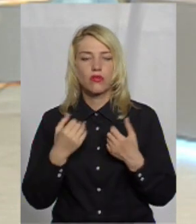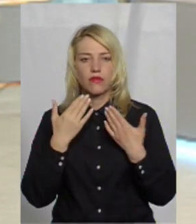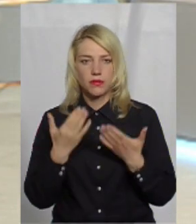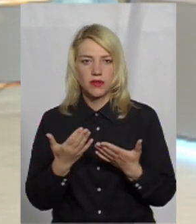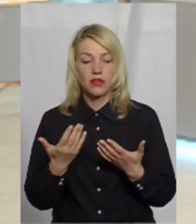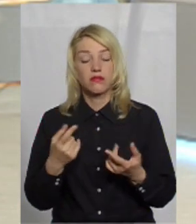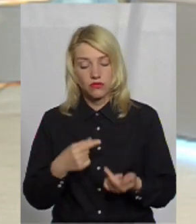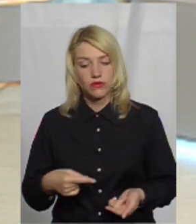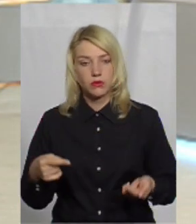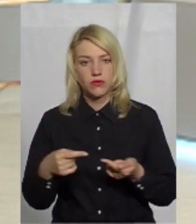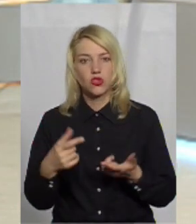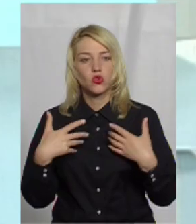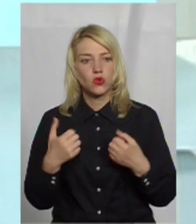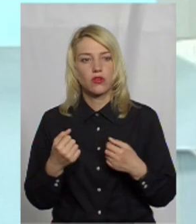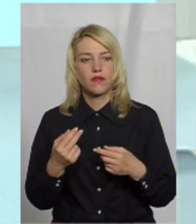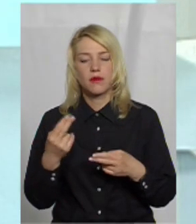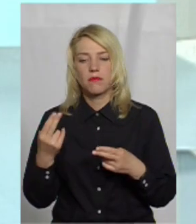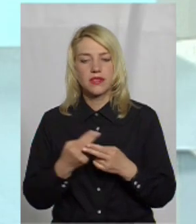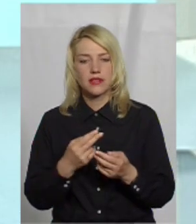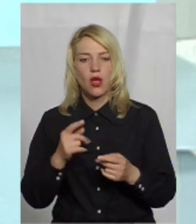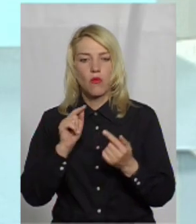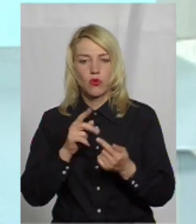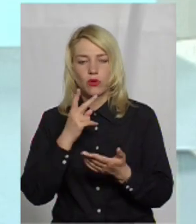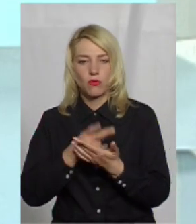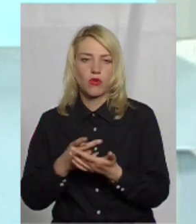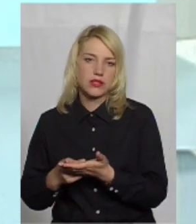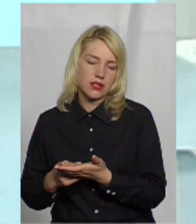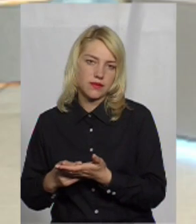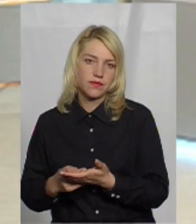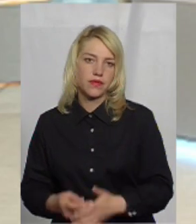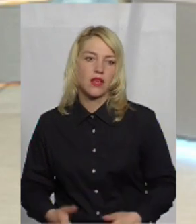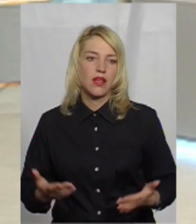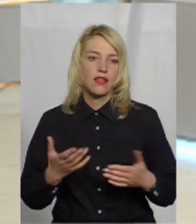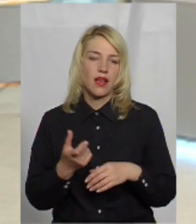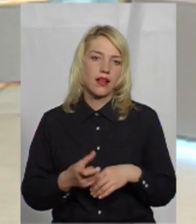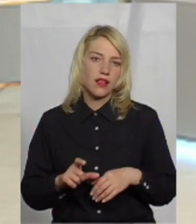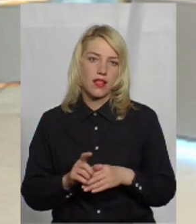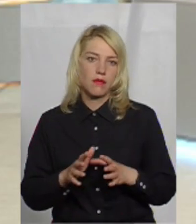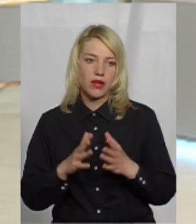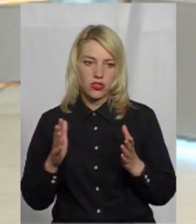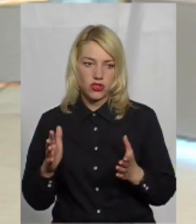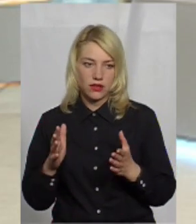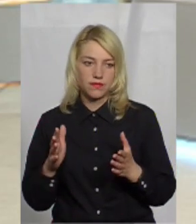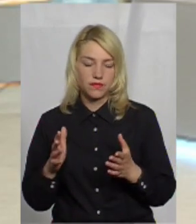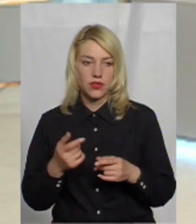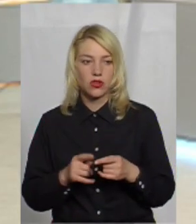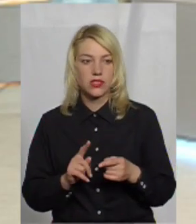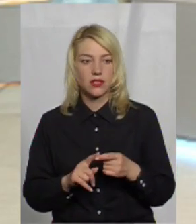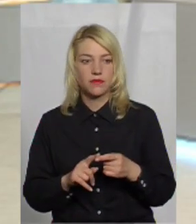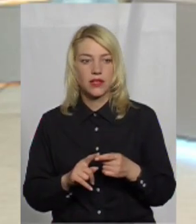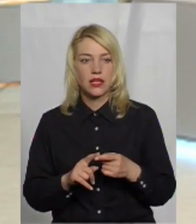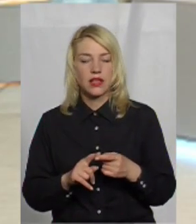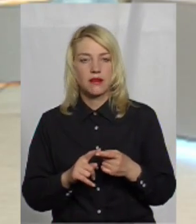стан здоров'я, без противопоказань до фізичних вправ. Яка найбільша ця, от,